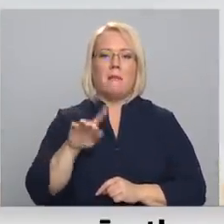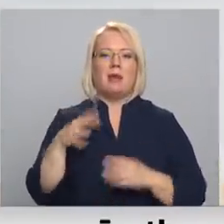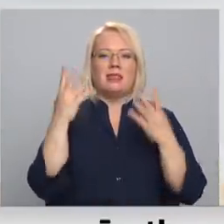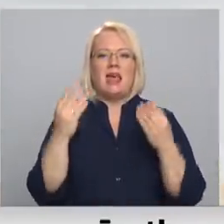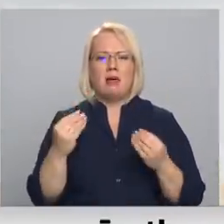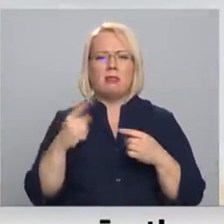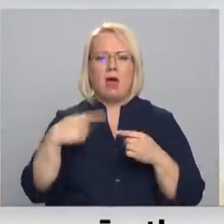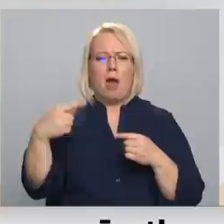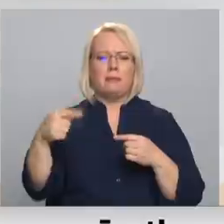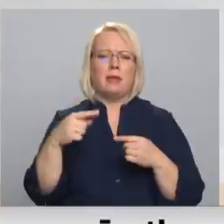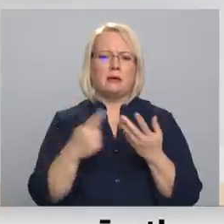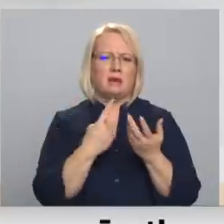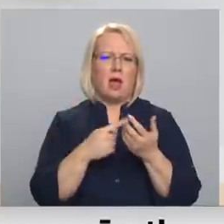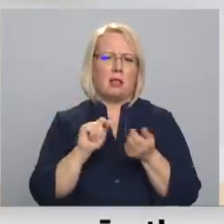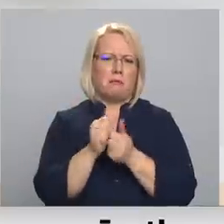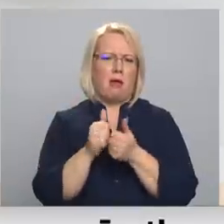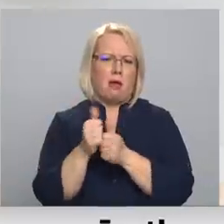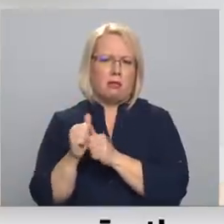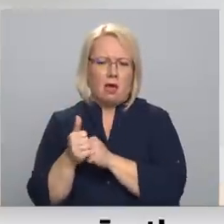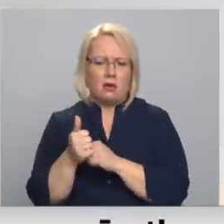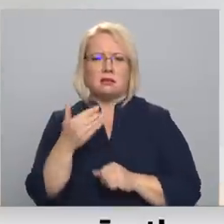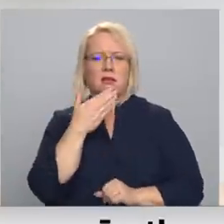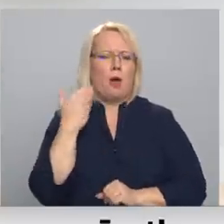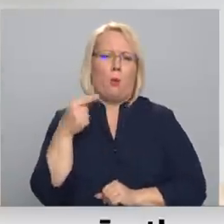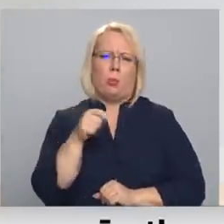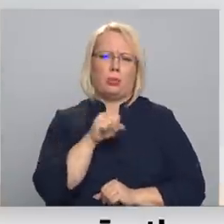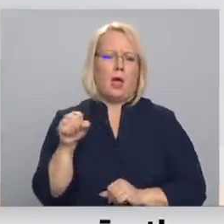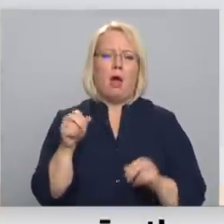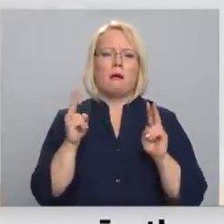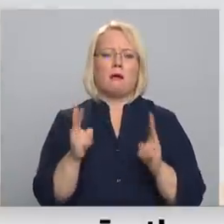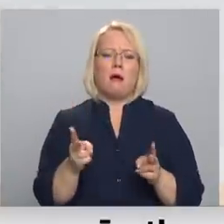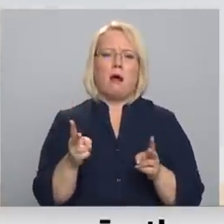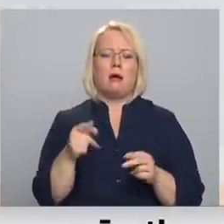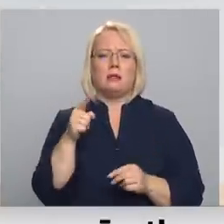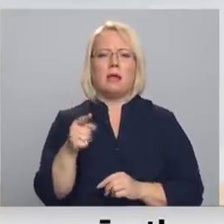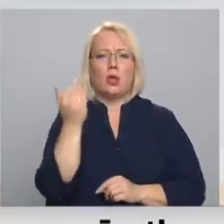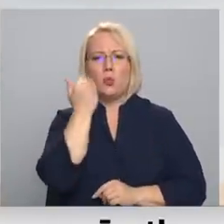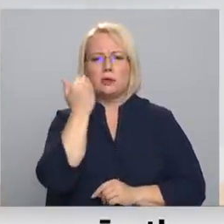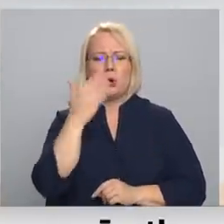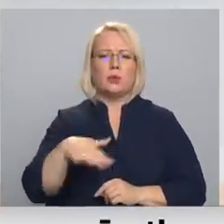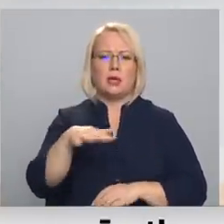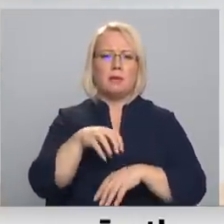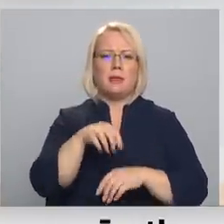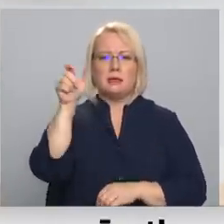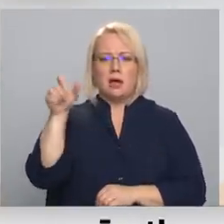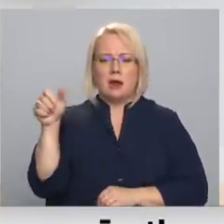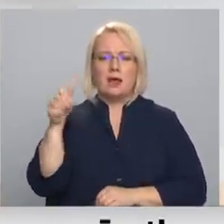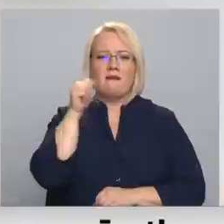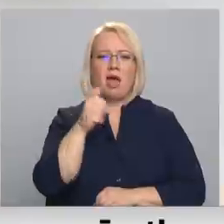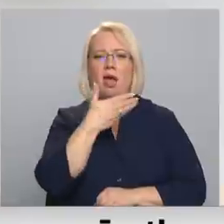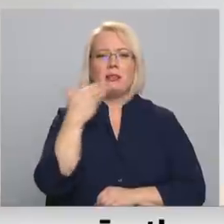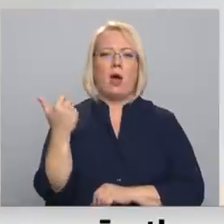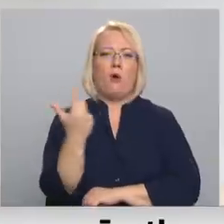un nav tā, ka tie nosauktie ģimene sārste, ka šobrīd vēl nav